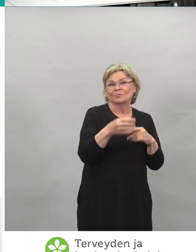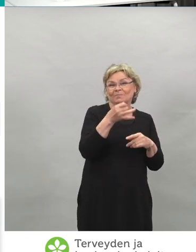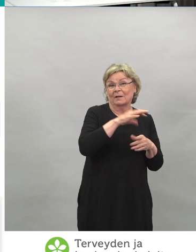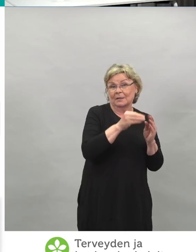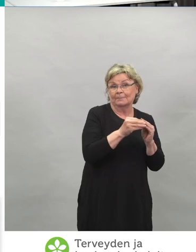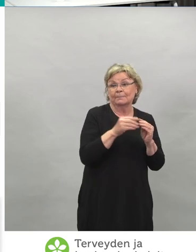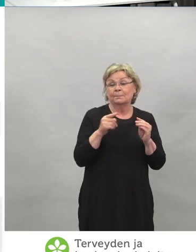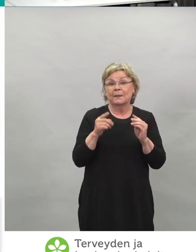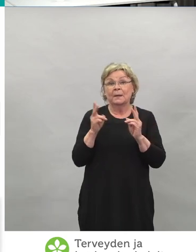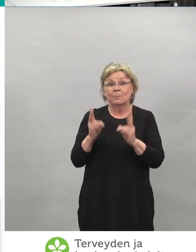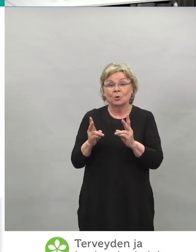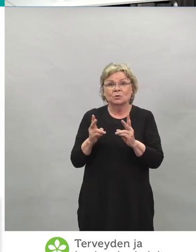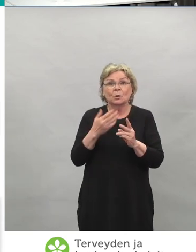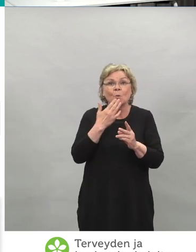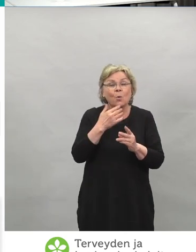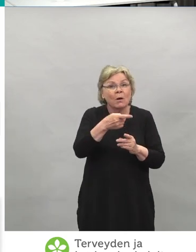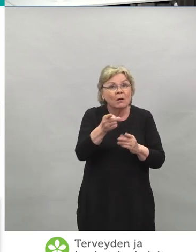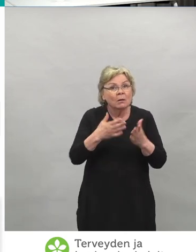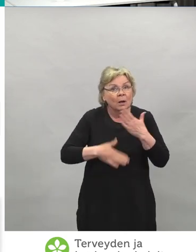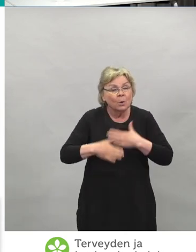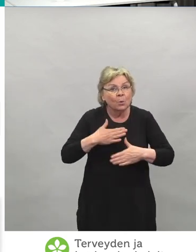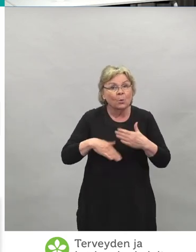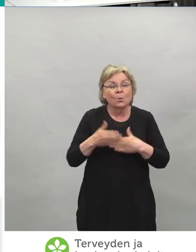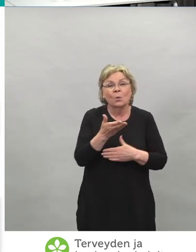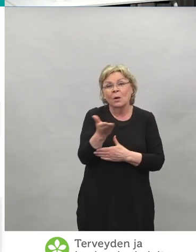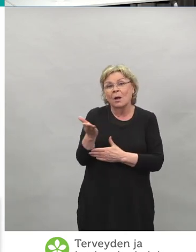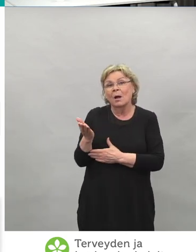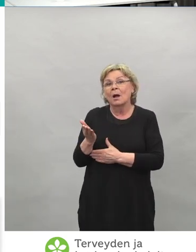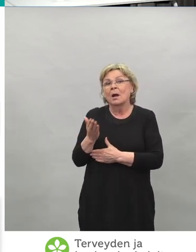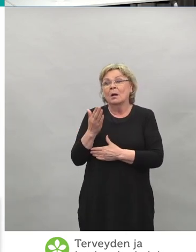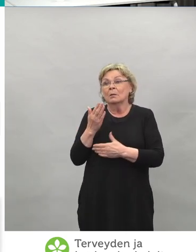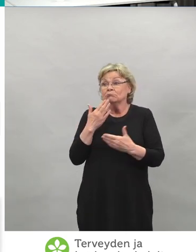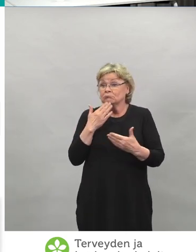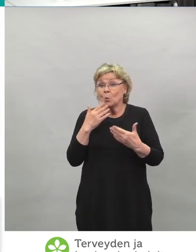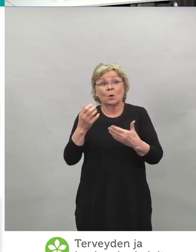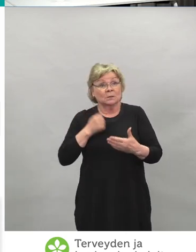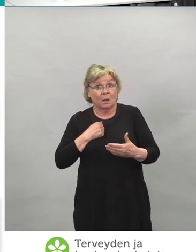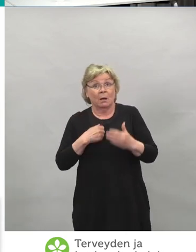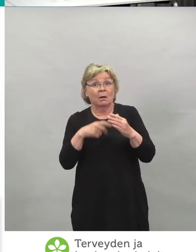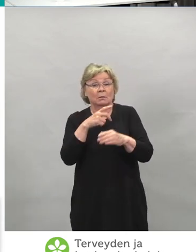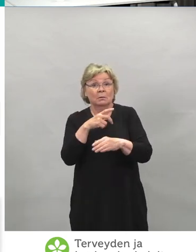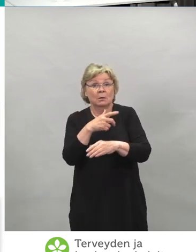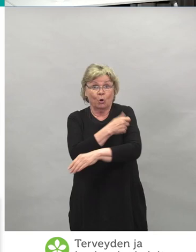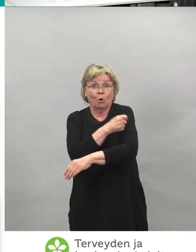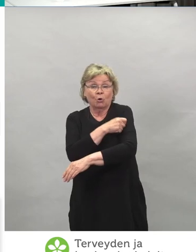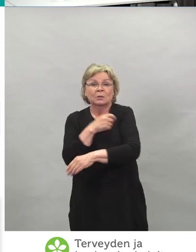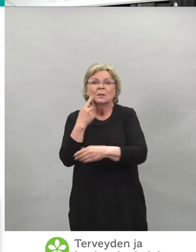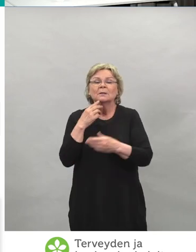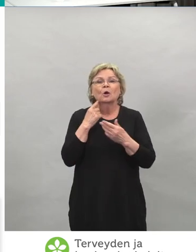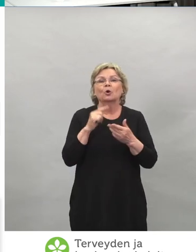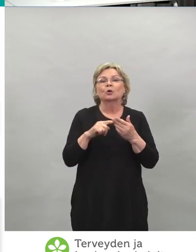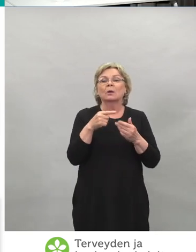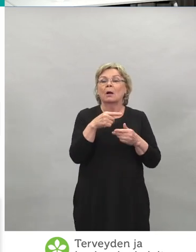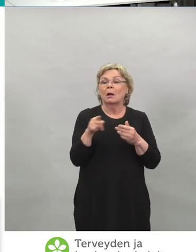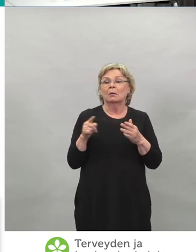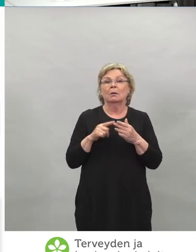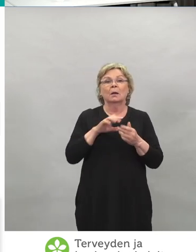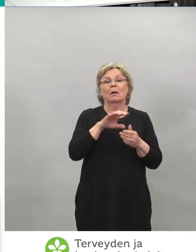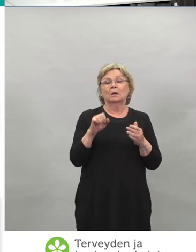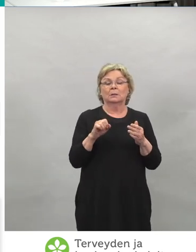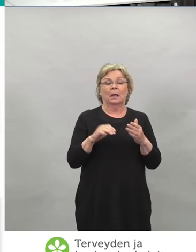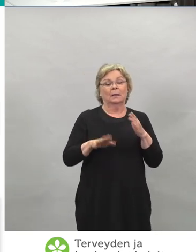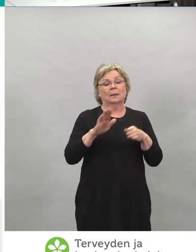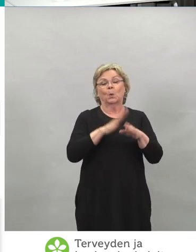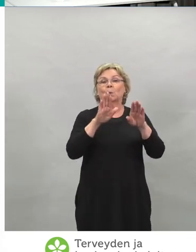halukkaiden rokotteen saaminen, niin arvioidaan, että kaikki 16 vuotta täyttäneet olisivat sen heinäkuun aikana